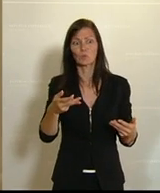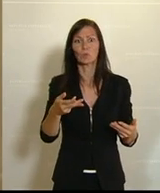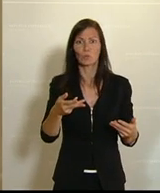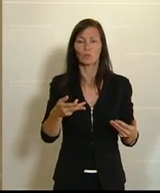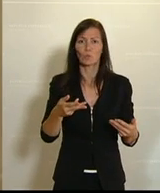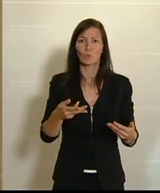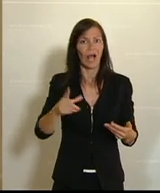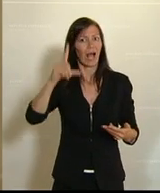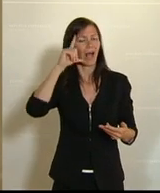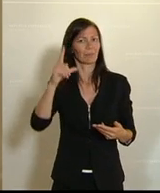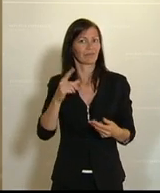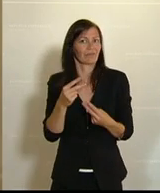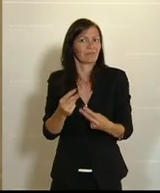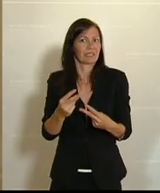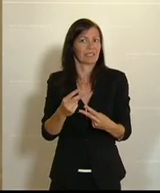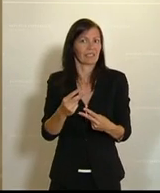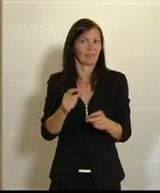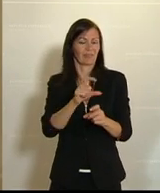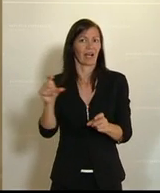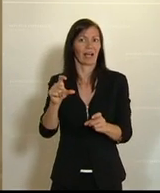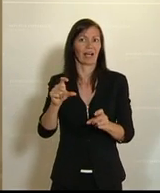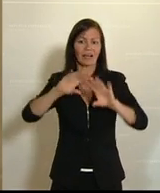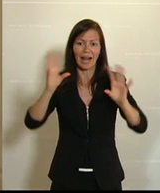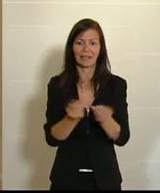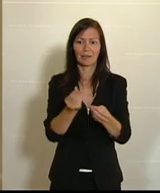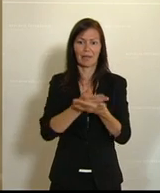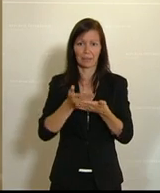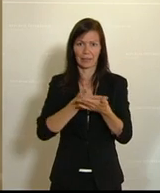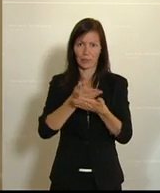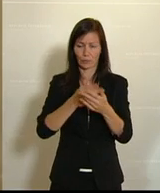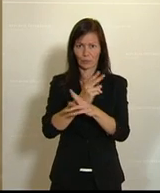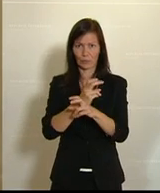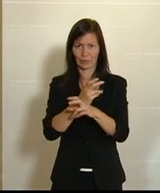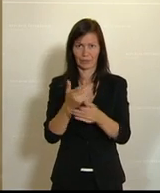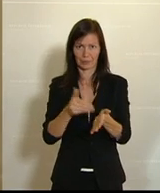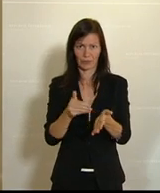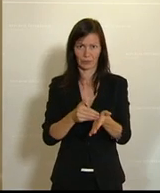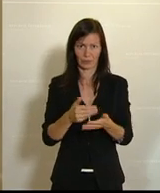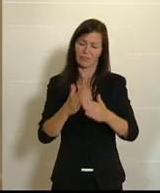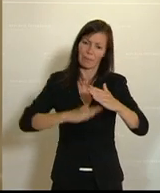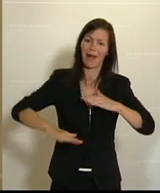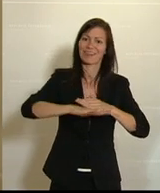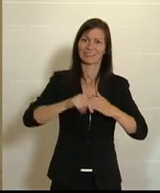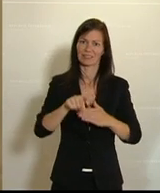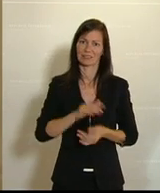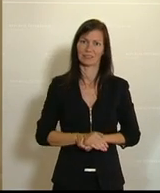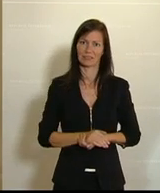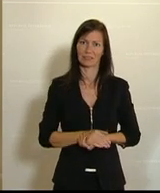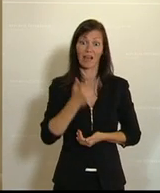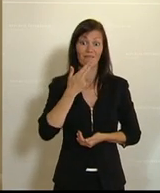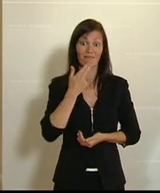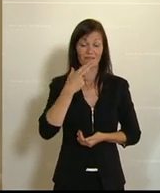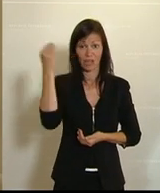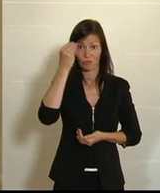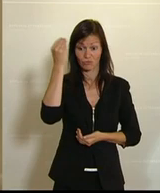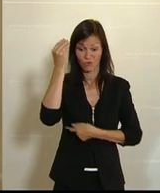Schlüsselgegenstand in der gesamten Bildung und Ausbildung in Österreich. Schülerinnen und Schüler, die in diesem